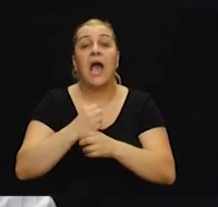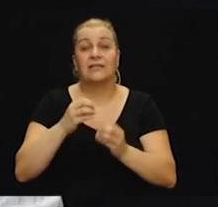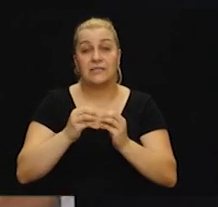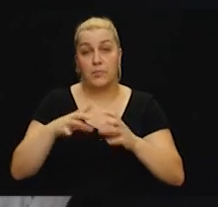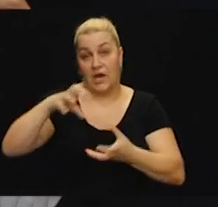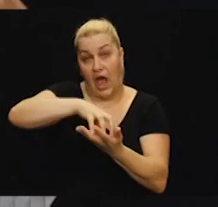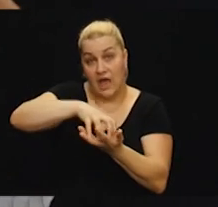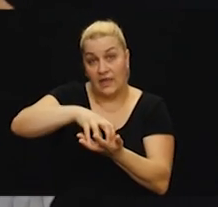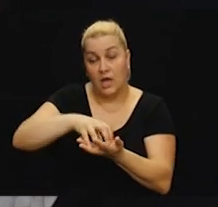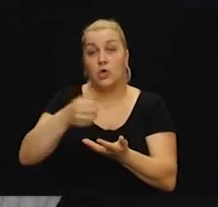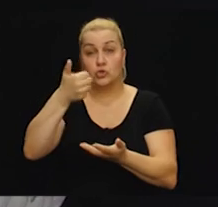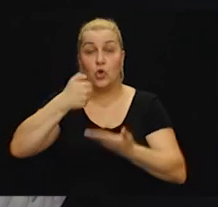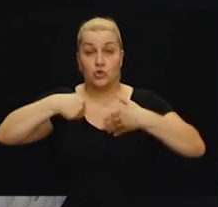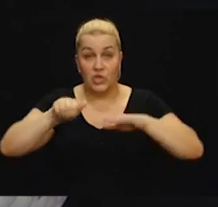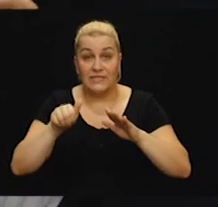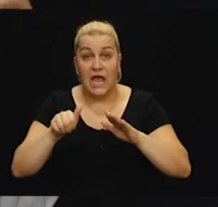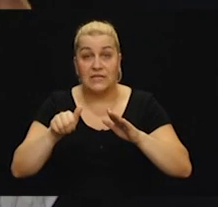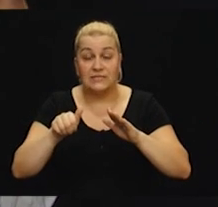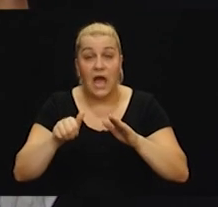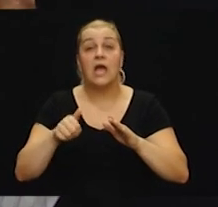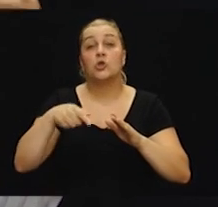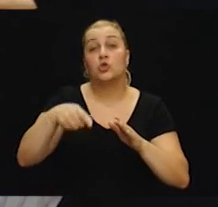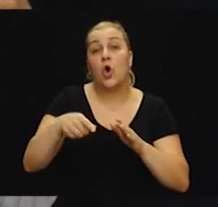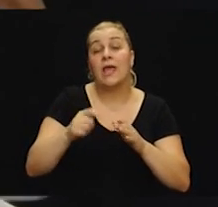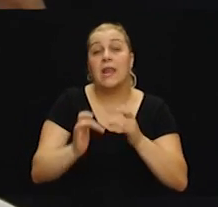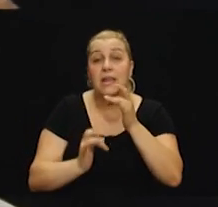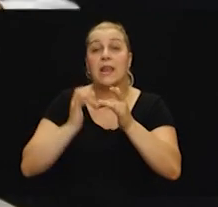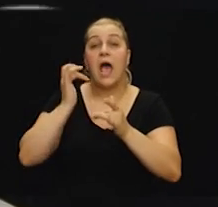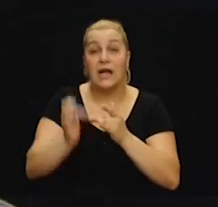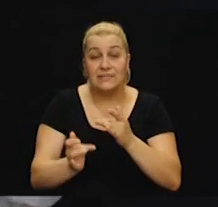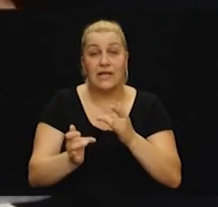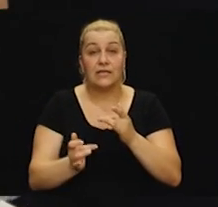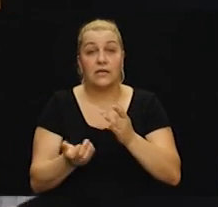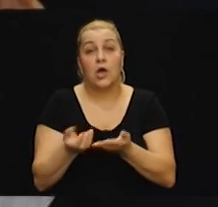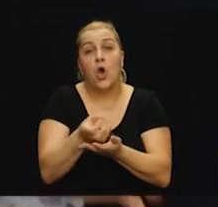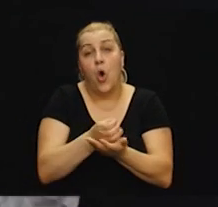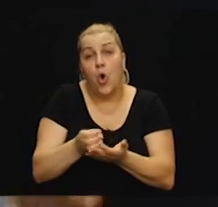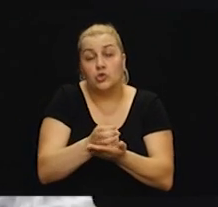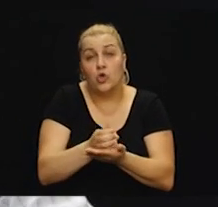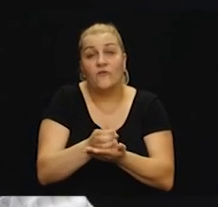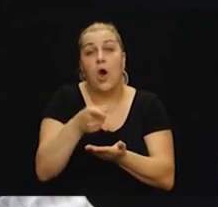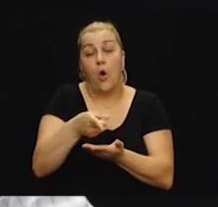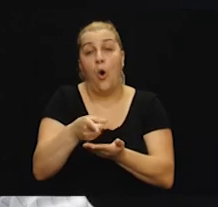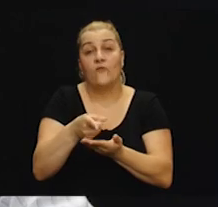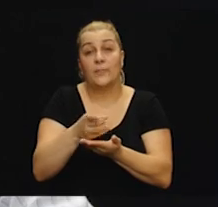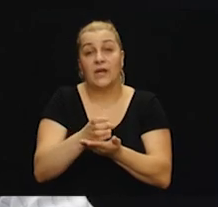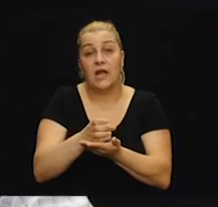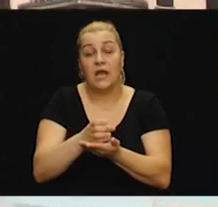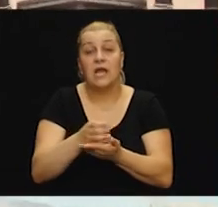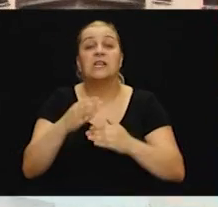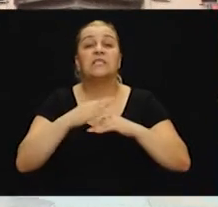116. brigada je nasljednik, mi smo nukleus te brigade,